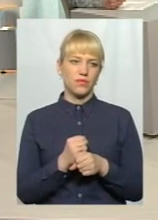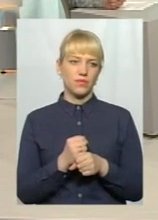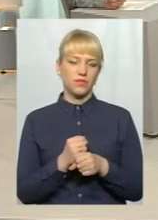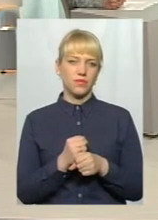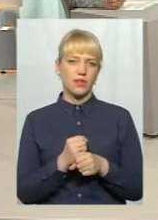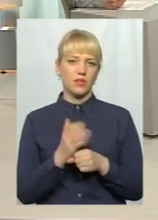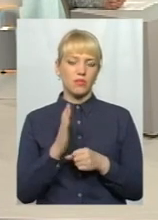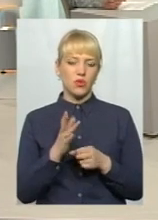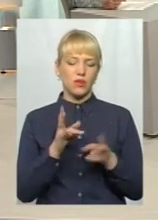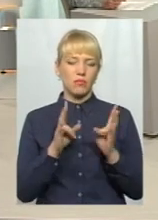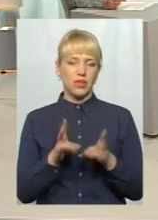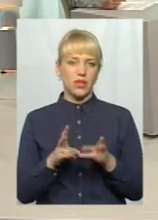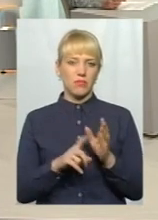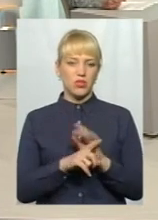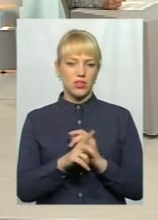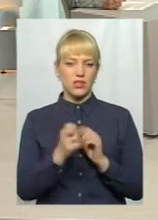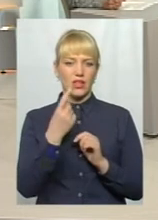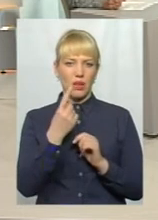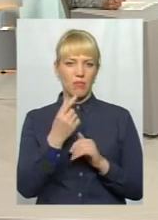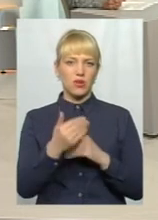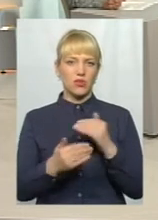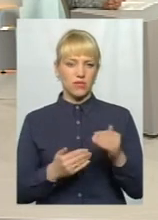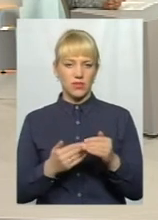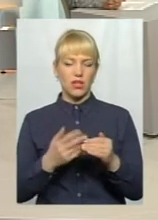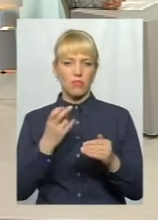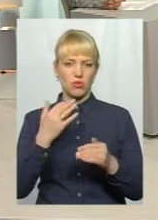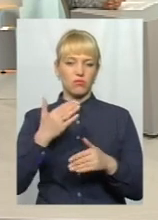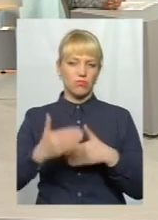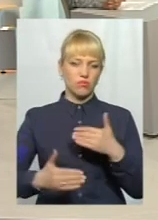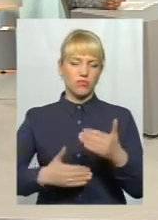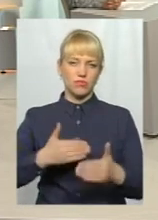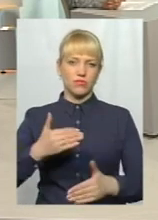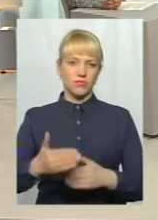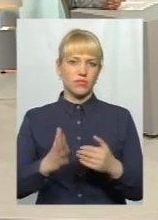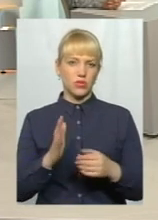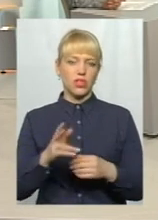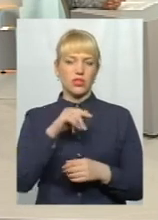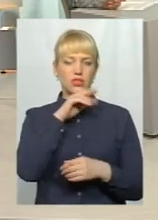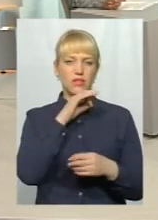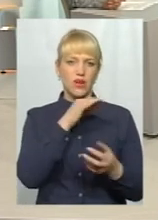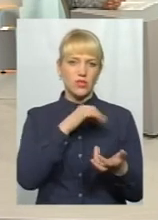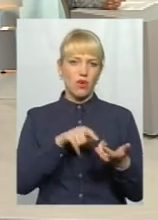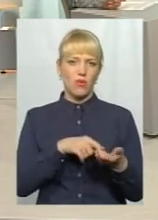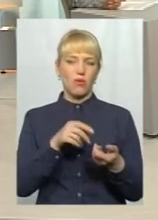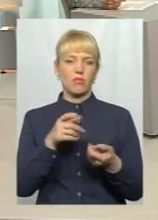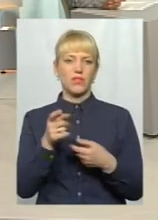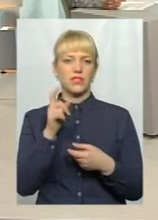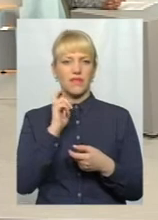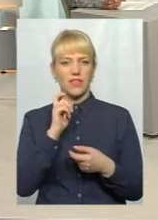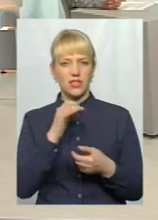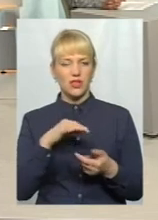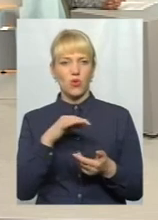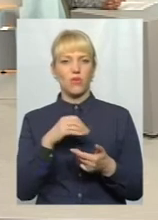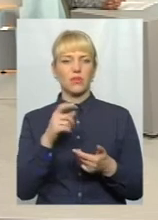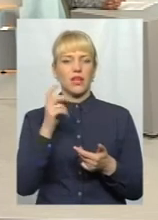Біда почнеться на першому каскаді і кінчиться на шостому. Де б він був – чи в Чельнівенській області, чи в Вінській,